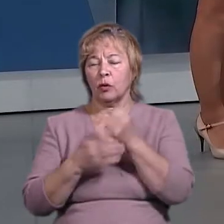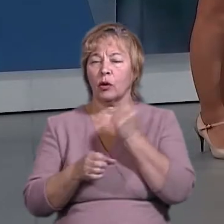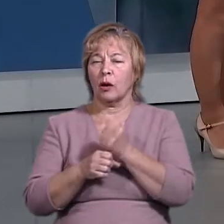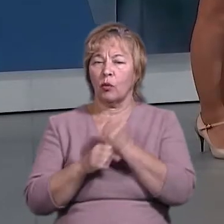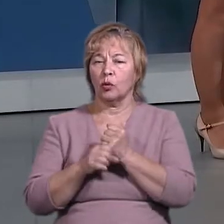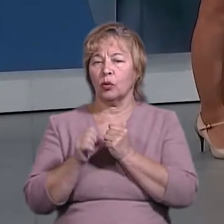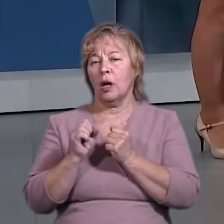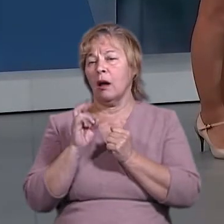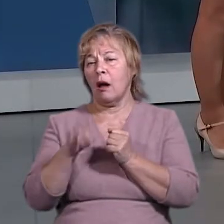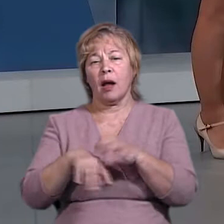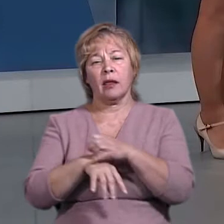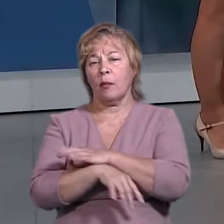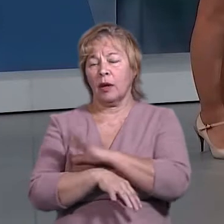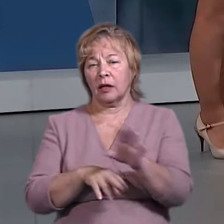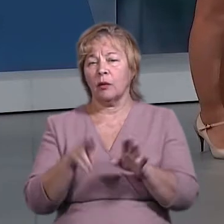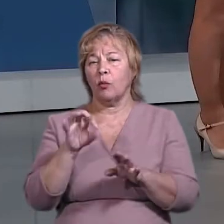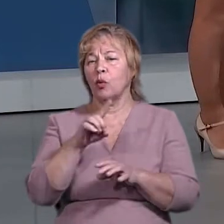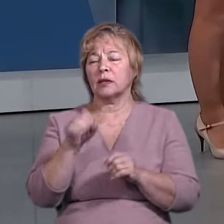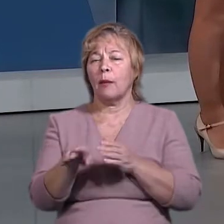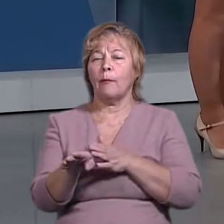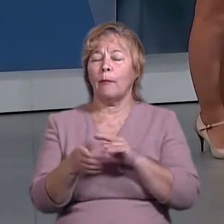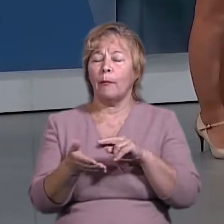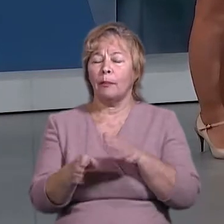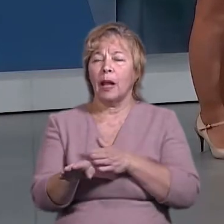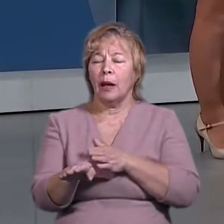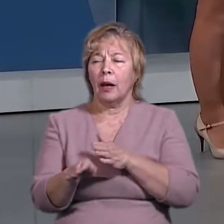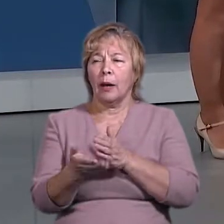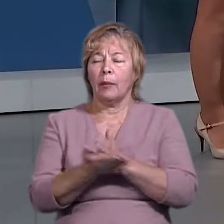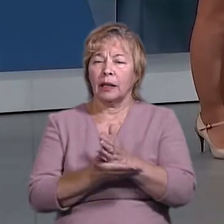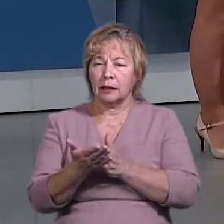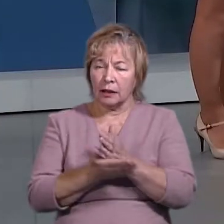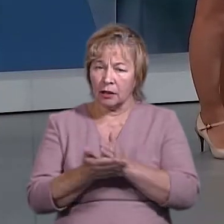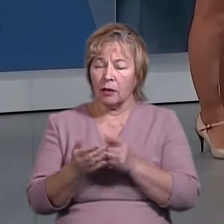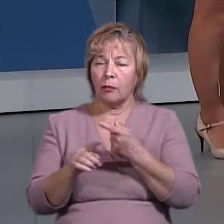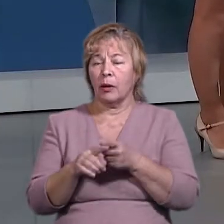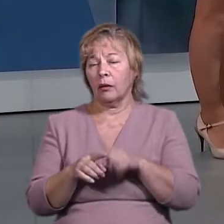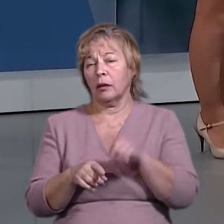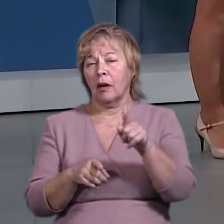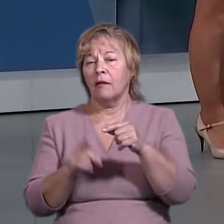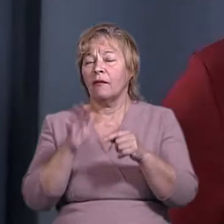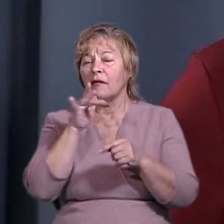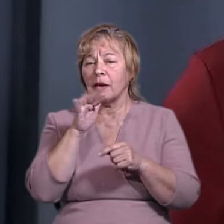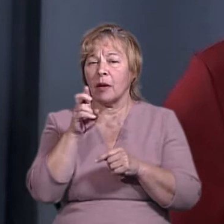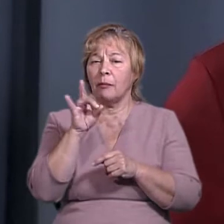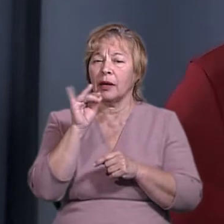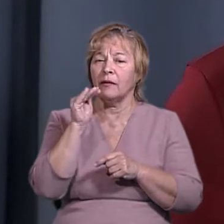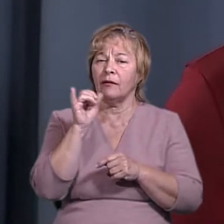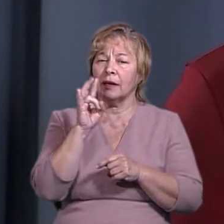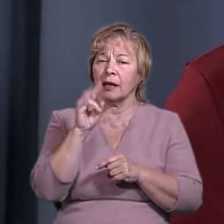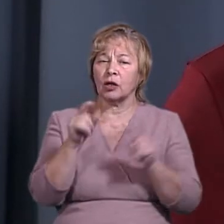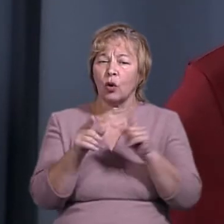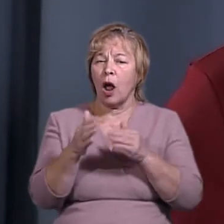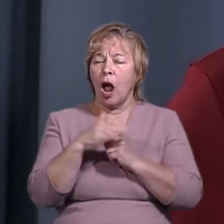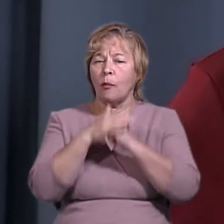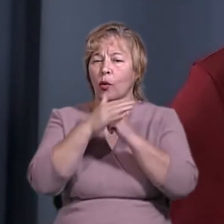непартійна, позаполітична, спостережна моніторинговая місія. Учора під час брифінгу про те, що опори не